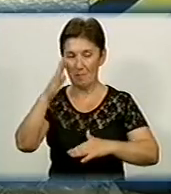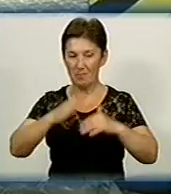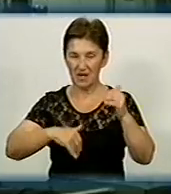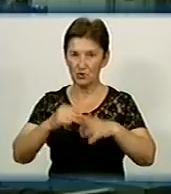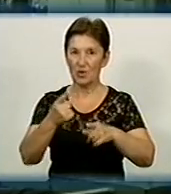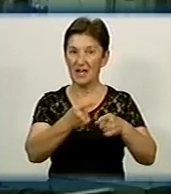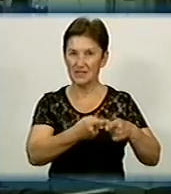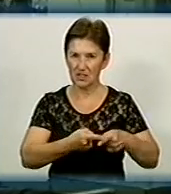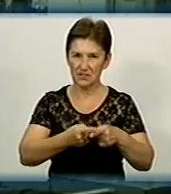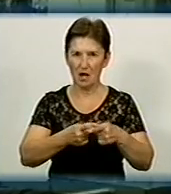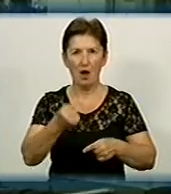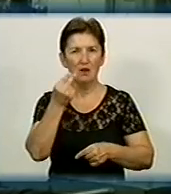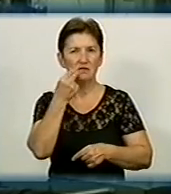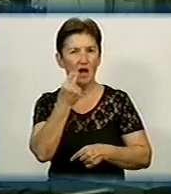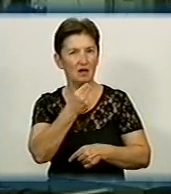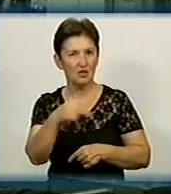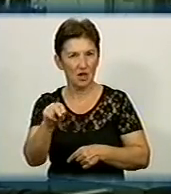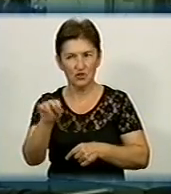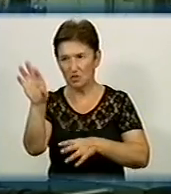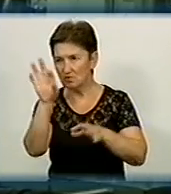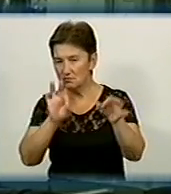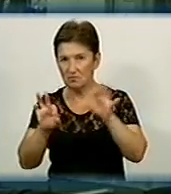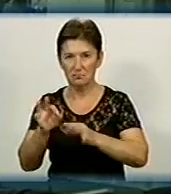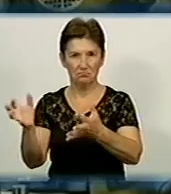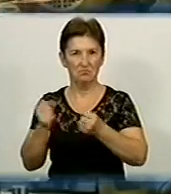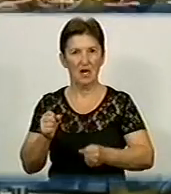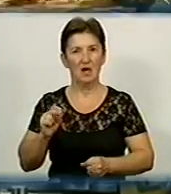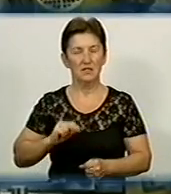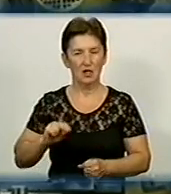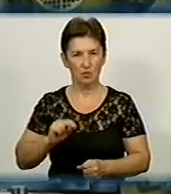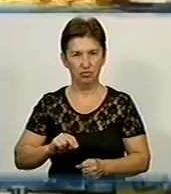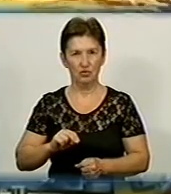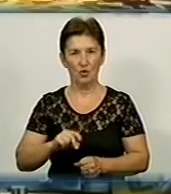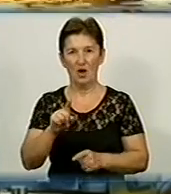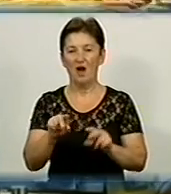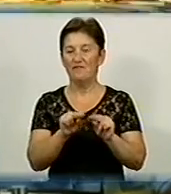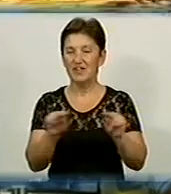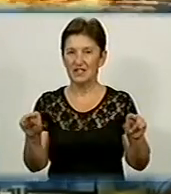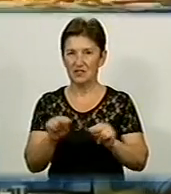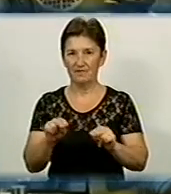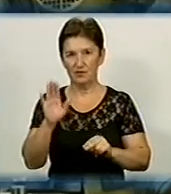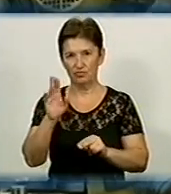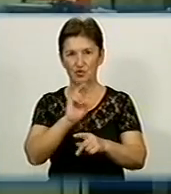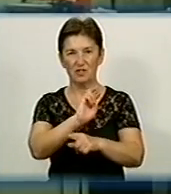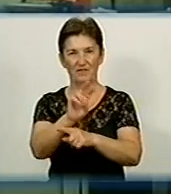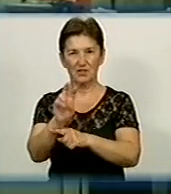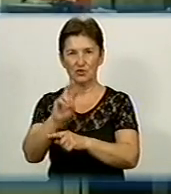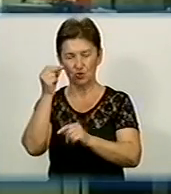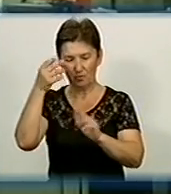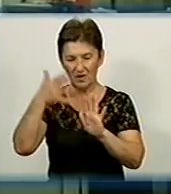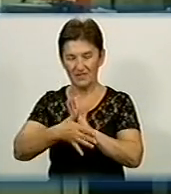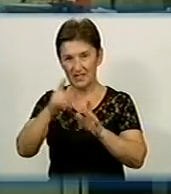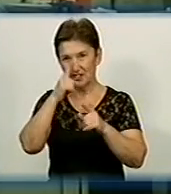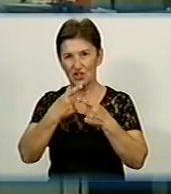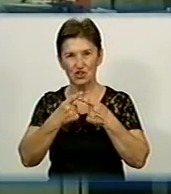«Гідросилі», найкращих із них підприємство братиме на роботу. Крім того, викладачі закладу відвідуватимуть виробництво, щоб поглибити свої технічні